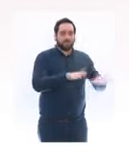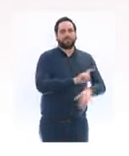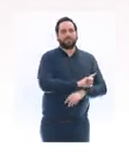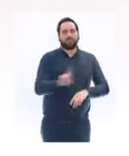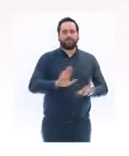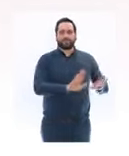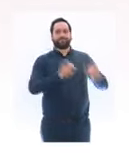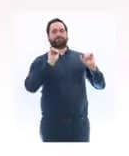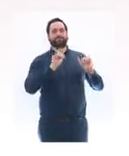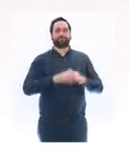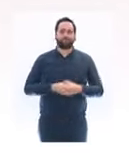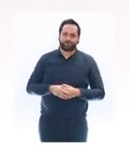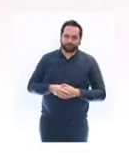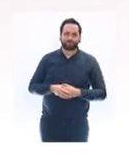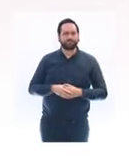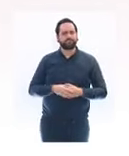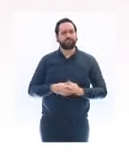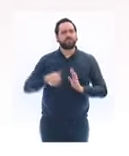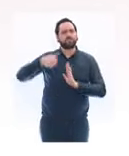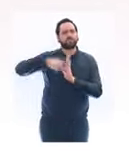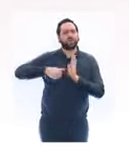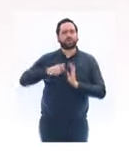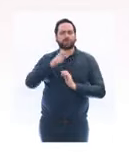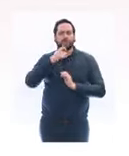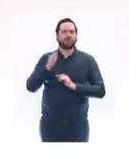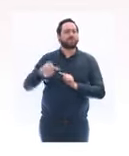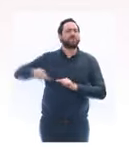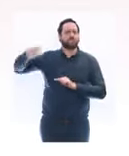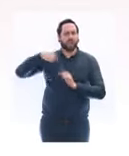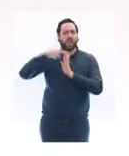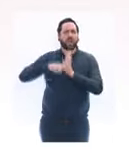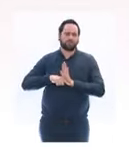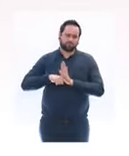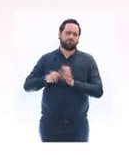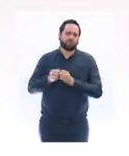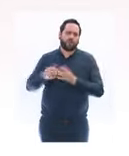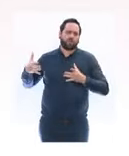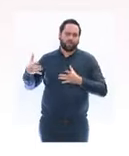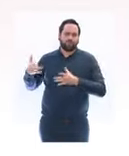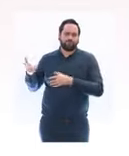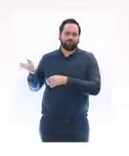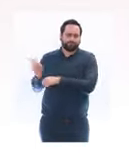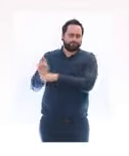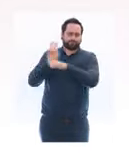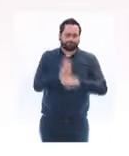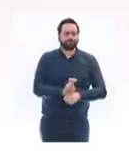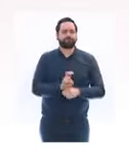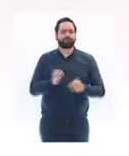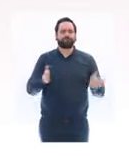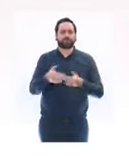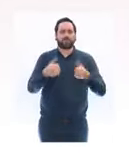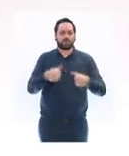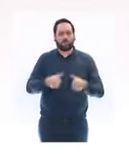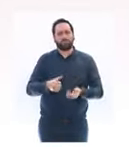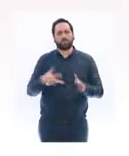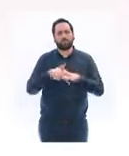connues en mars et en avril seront reconduites à partir de demain. La première chose, c'est